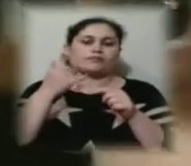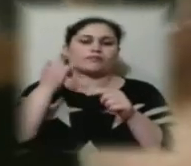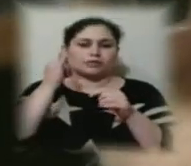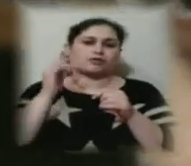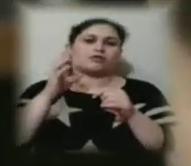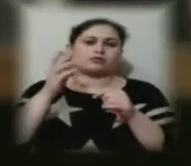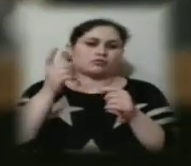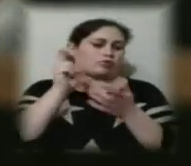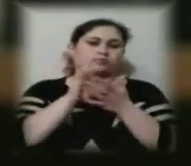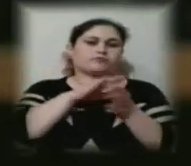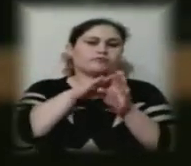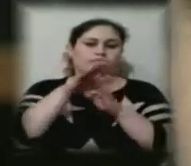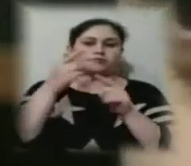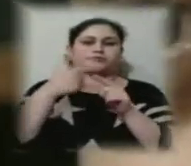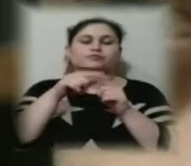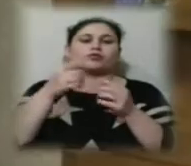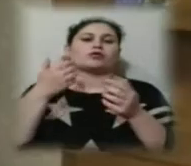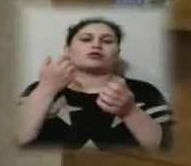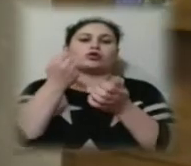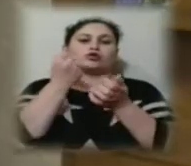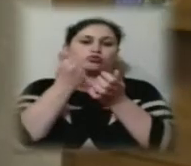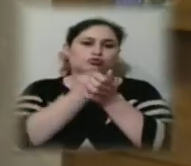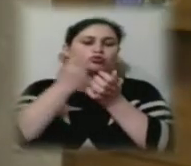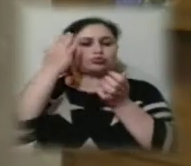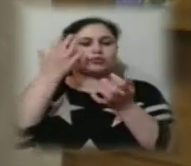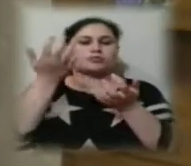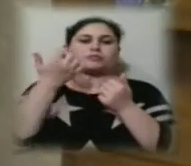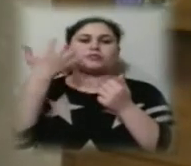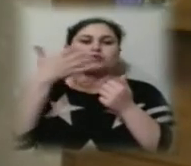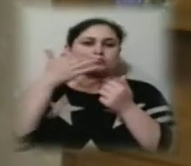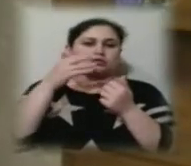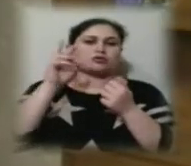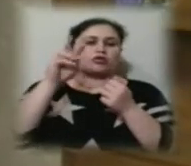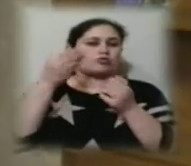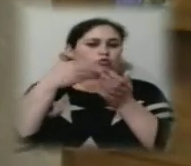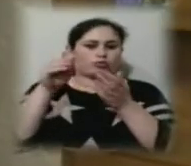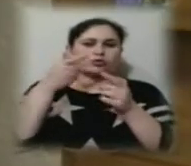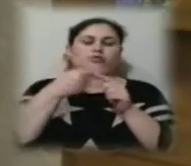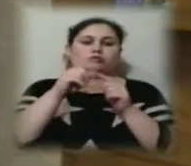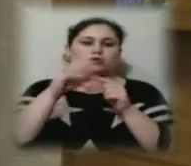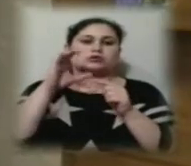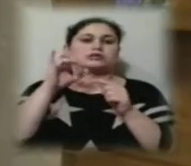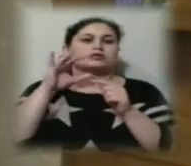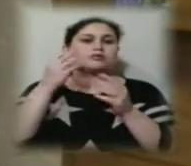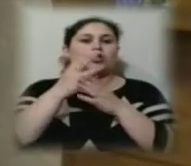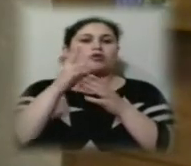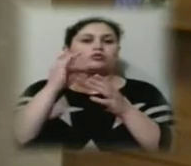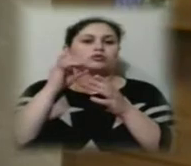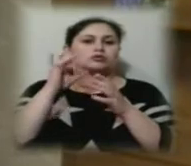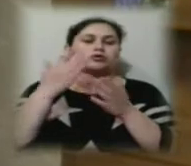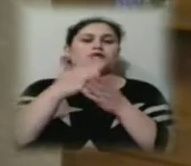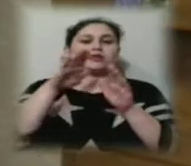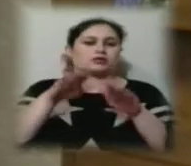Планується придбати до 50 тролейбусів. Це тролейбуси з системою кондиціонування, з низькою підлогою і з